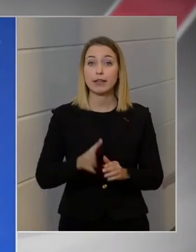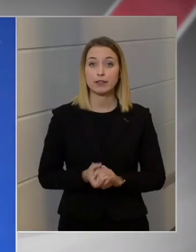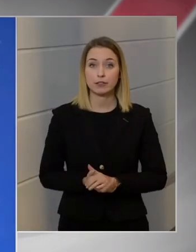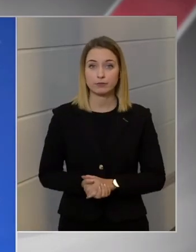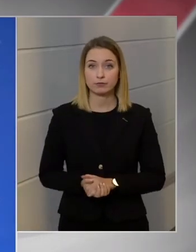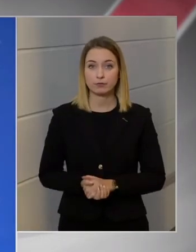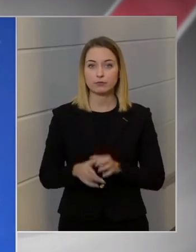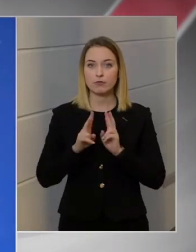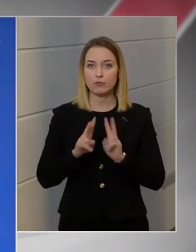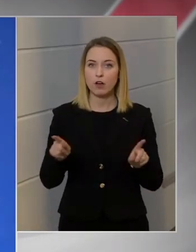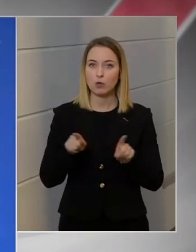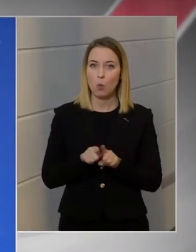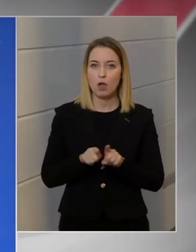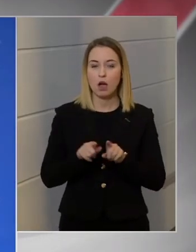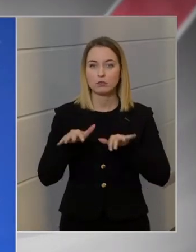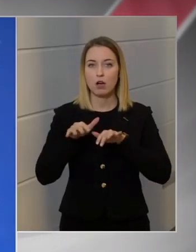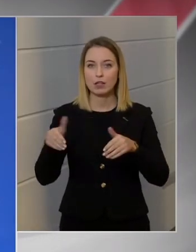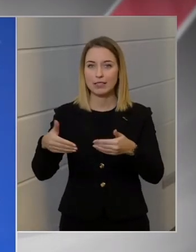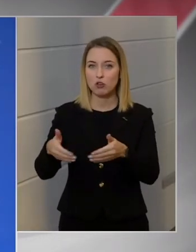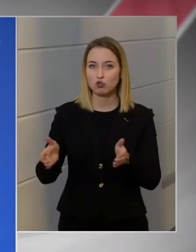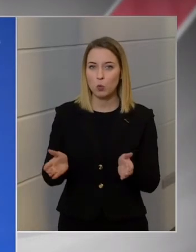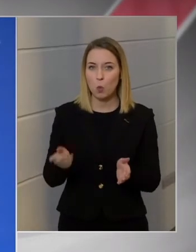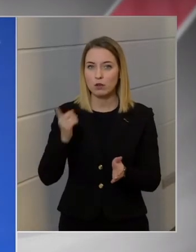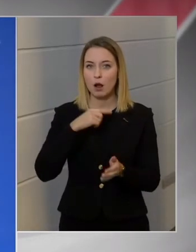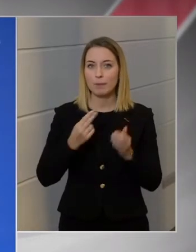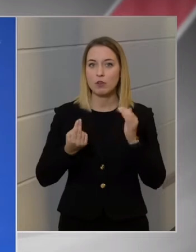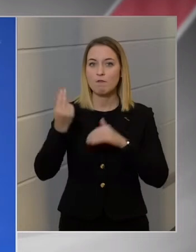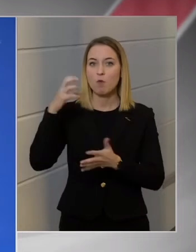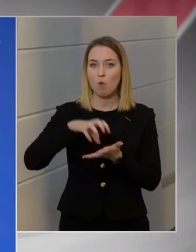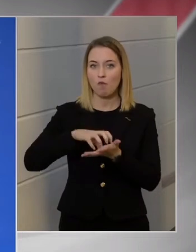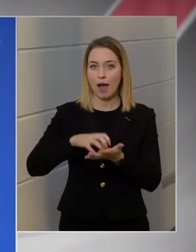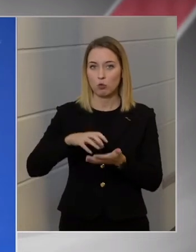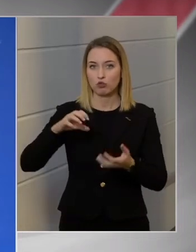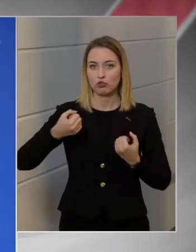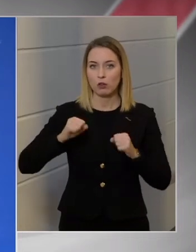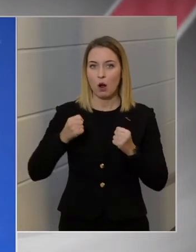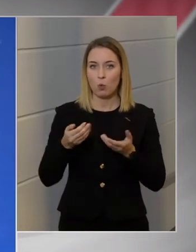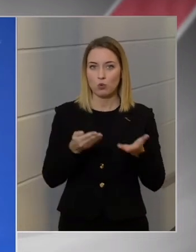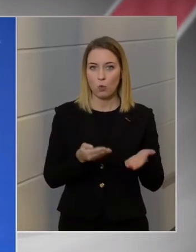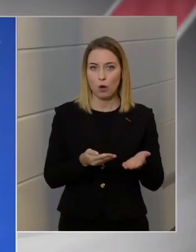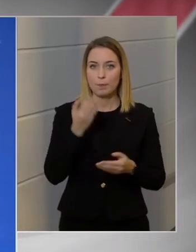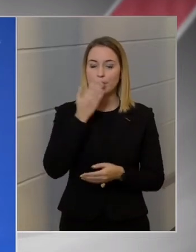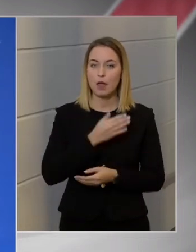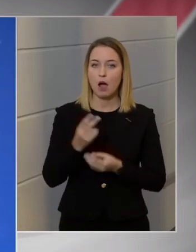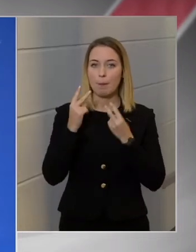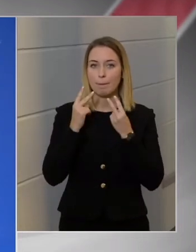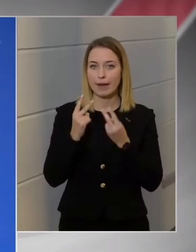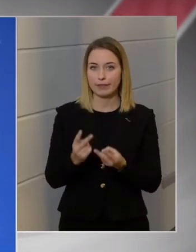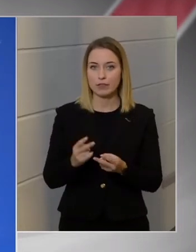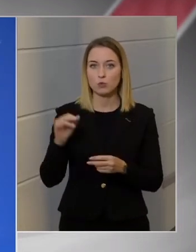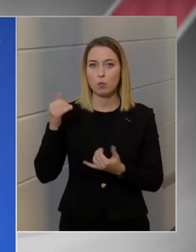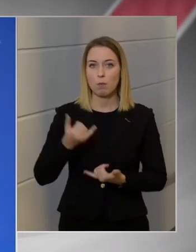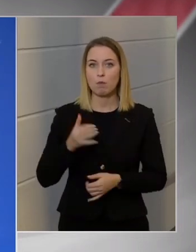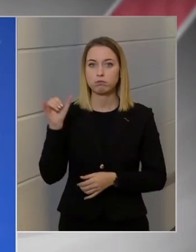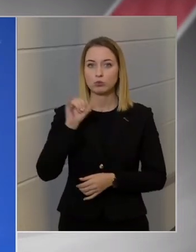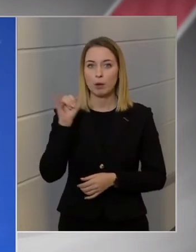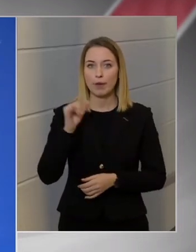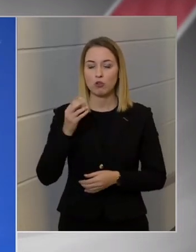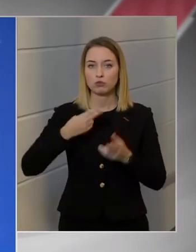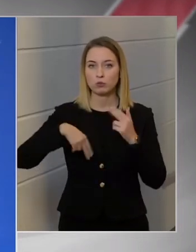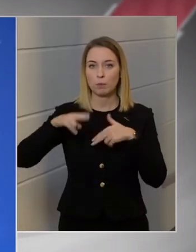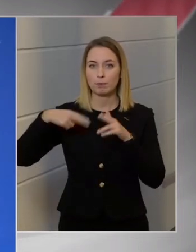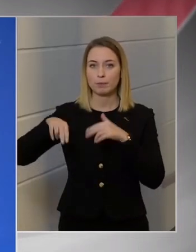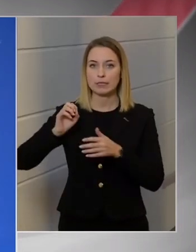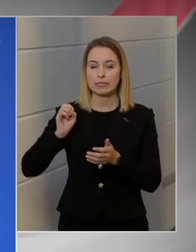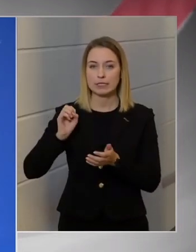Vannak olyan hatáskörök, amelyeket a főváros gyakorol. Ha megnézzük azt, hogy ma a Budapest mennyivel szemetesebb,